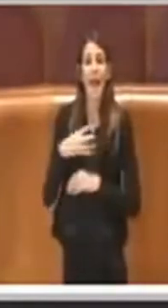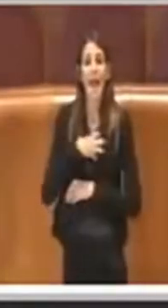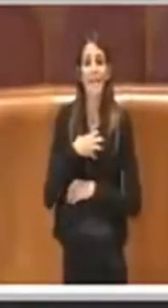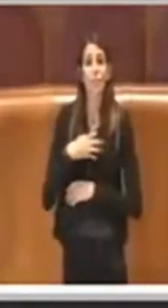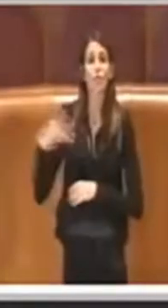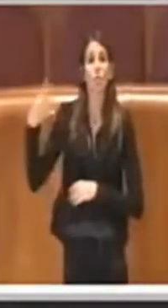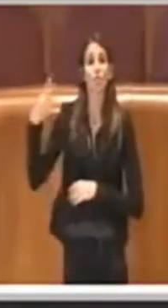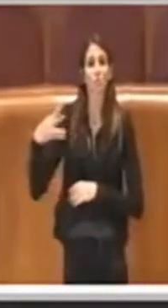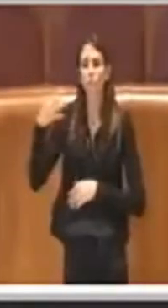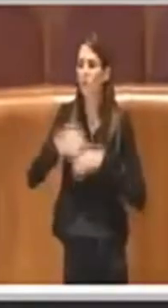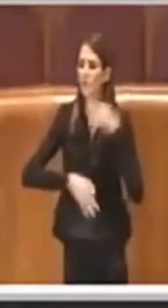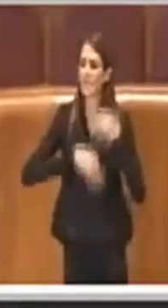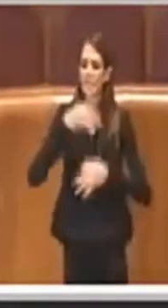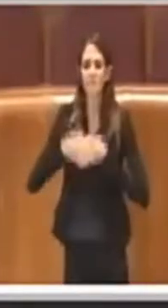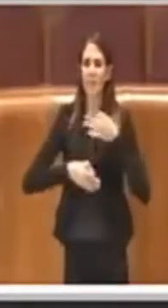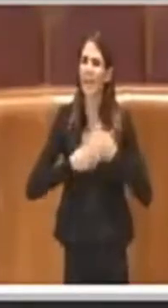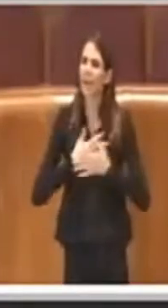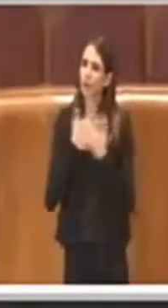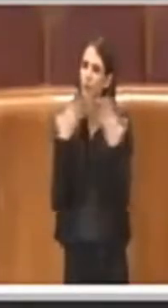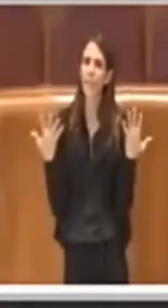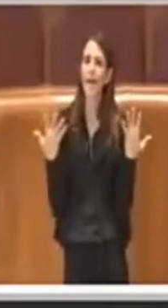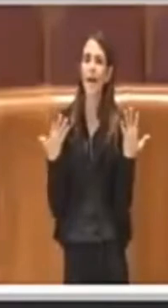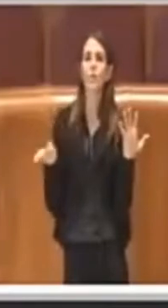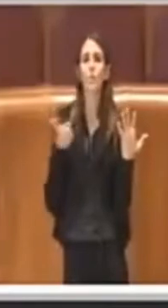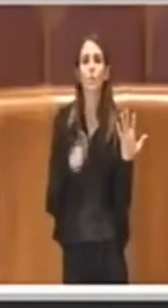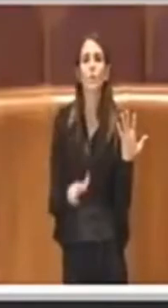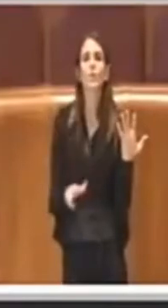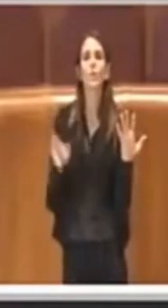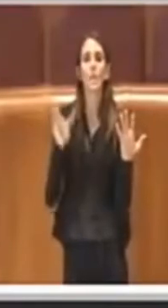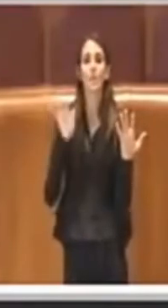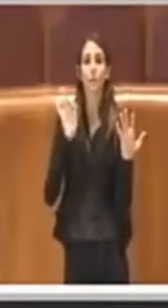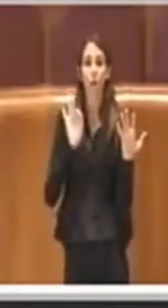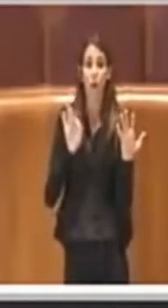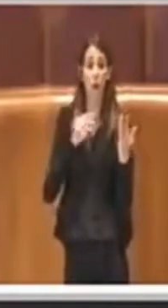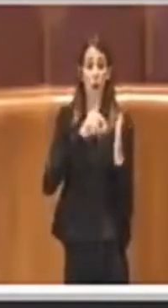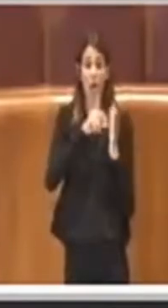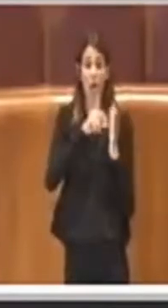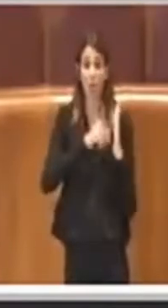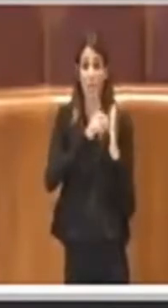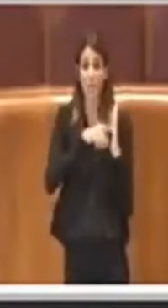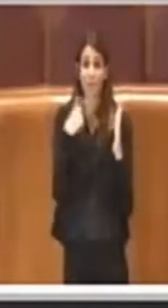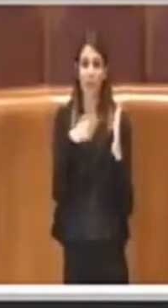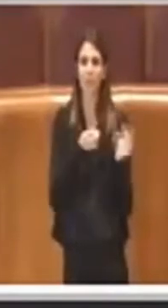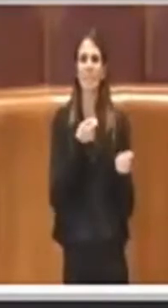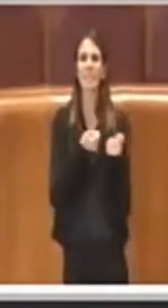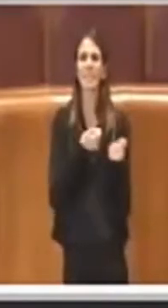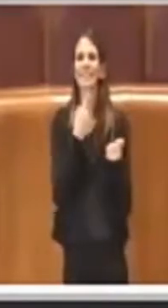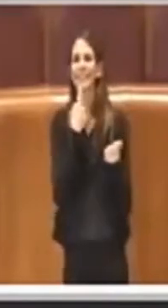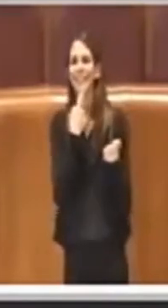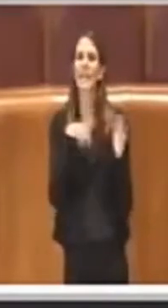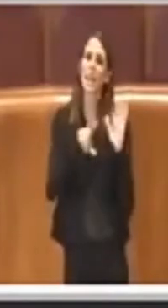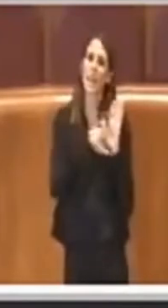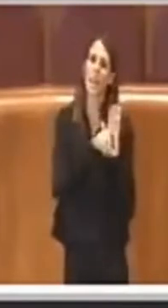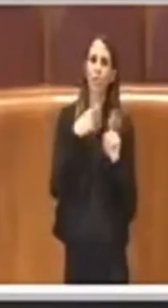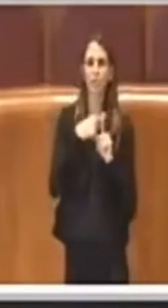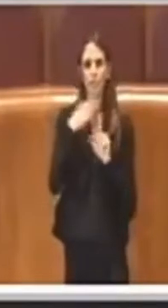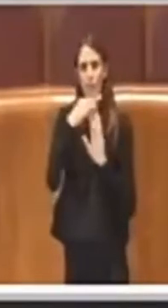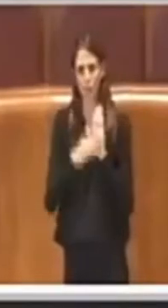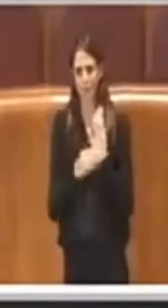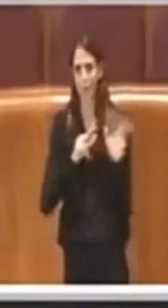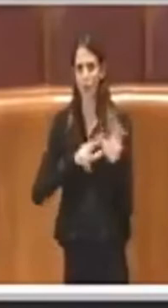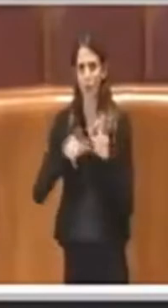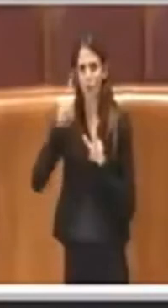sufficiente a tutti, previsto da leggi e da regolamenti. Quindi il Comune su questo non si sta inventando nulla.